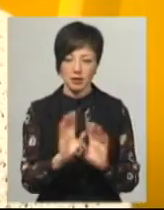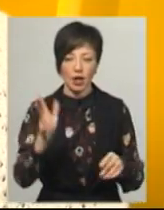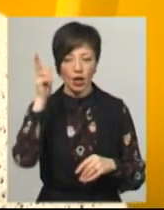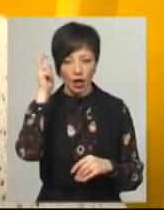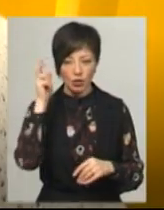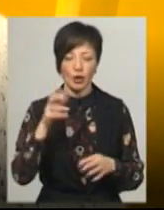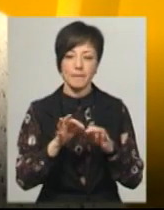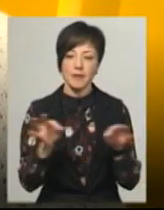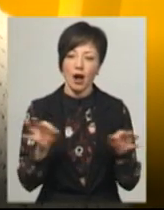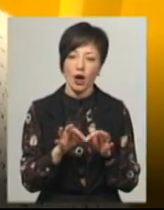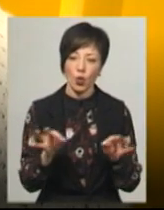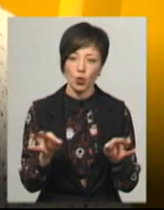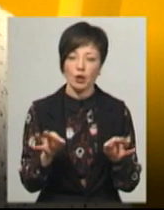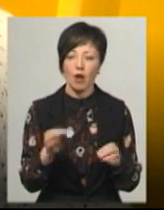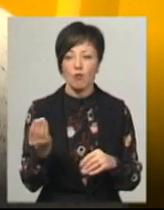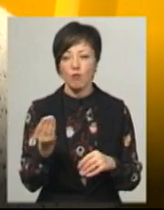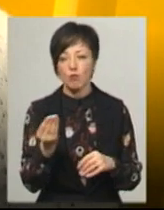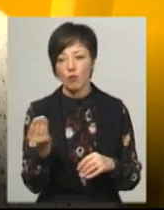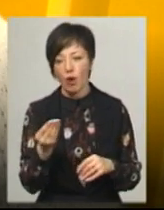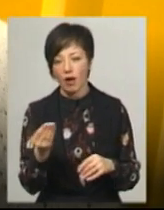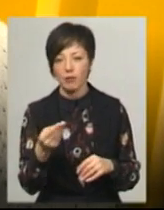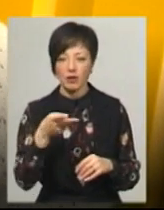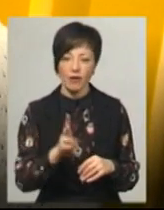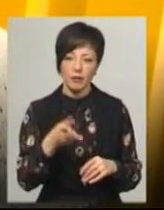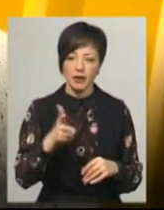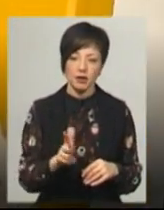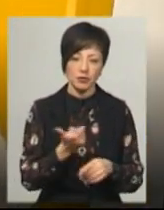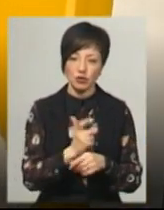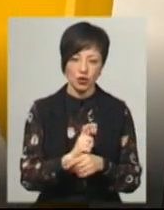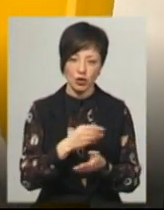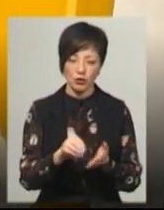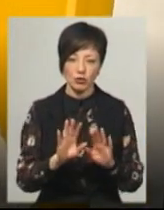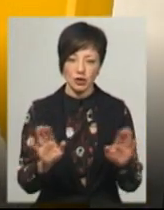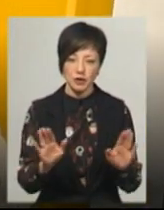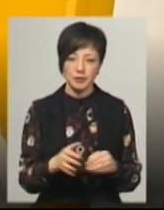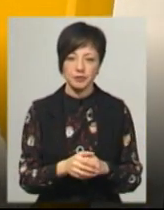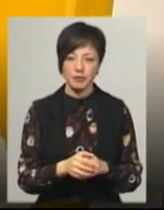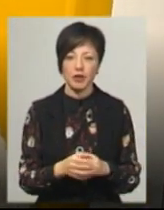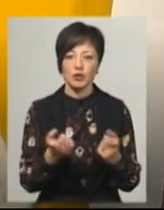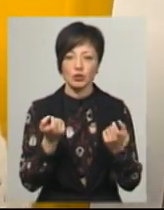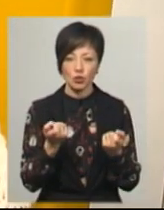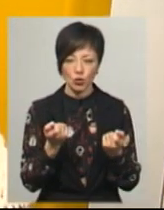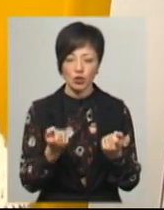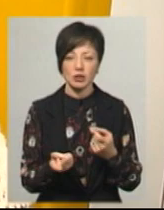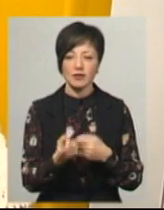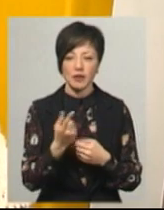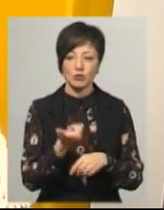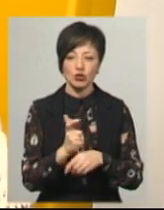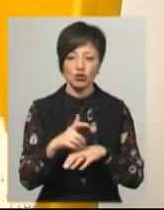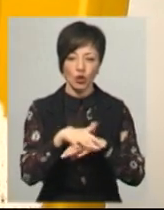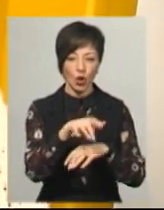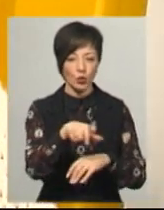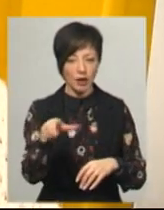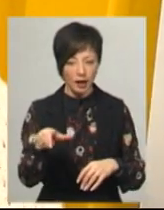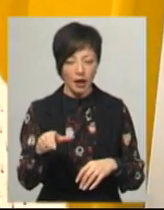Гречку, макарони, муку. Все, по два-три кіла більше не беруть. Зв'язувалося, трошки сьогодні більше людей на базарі,